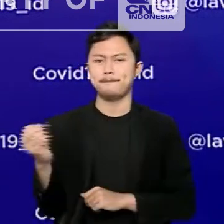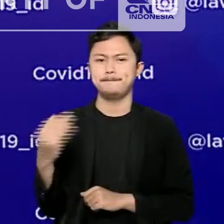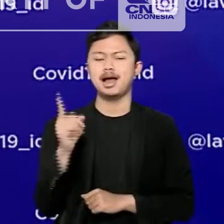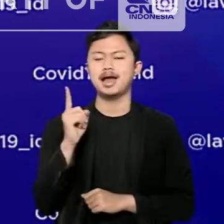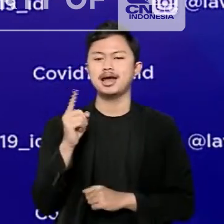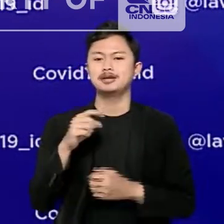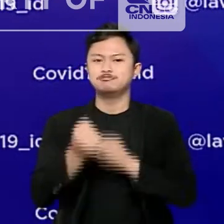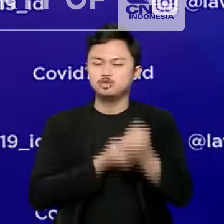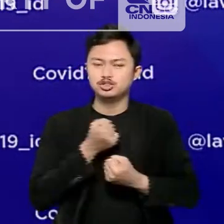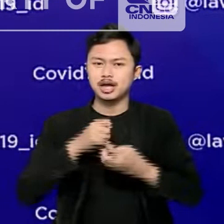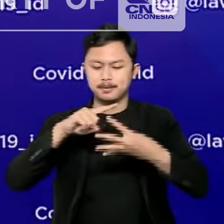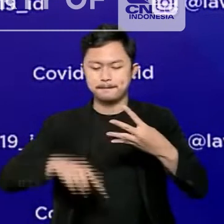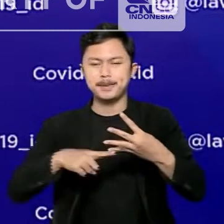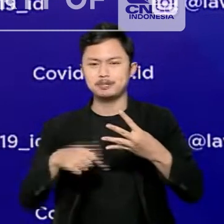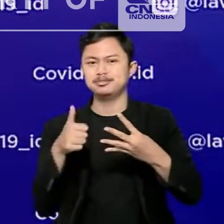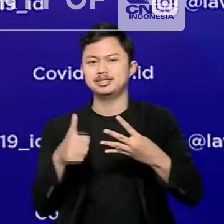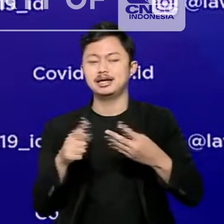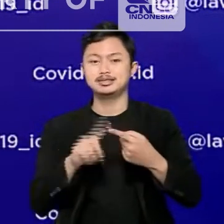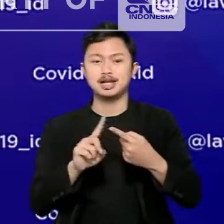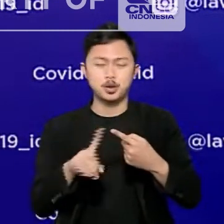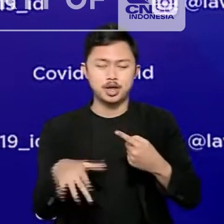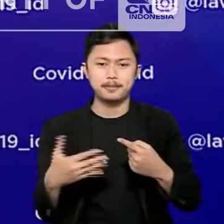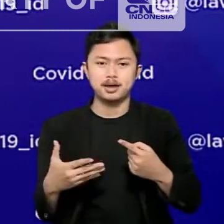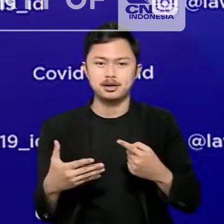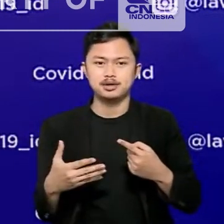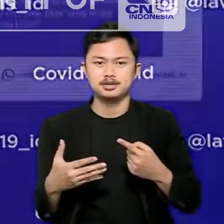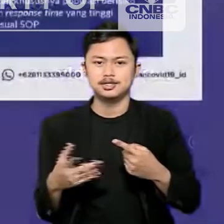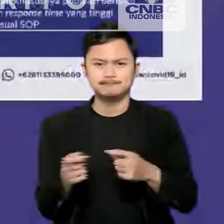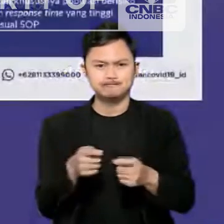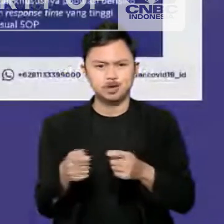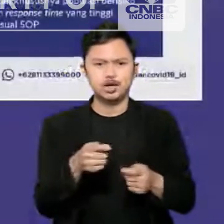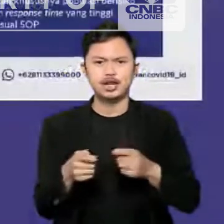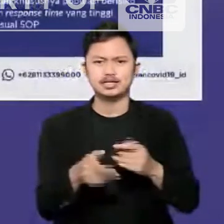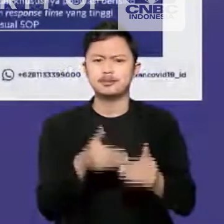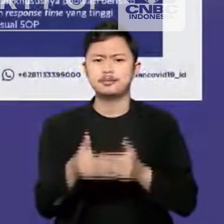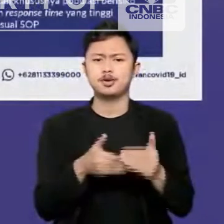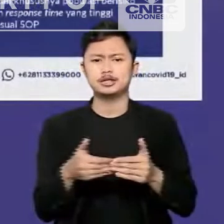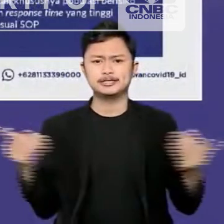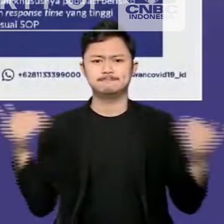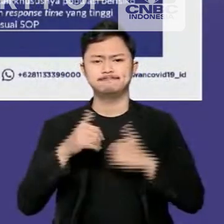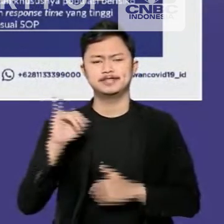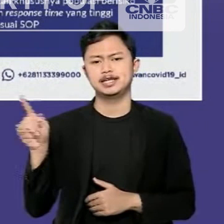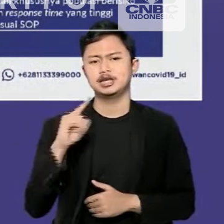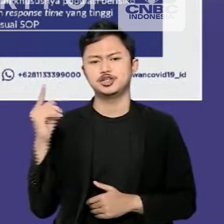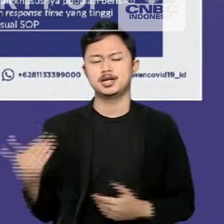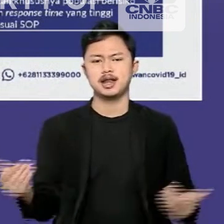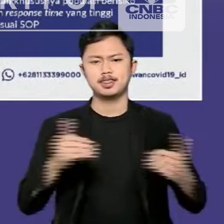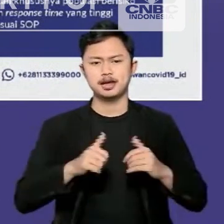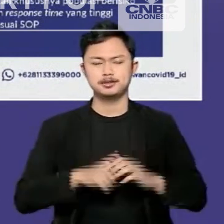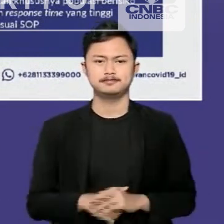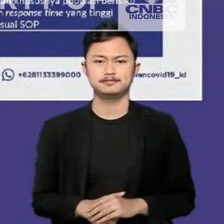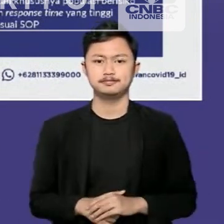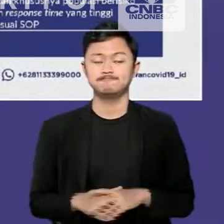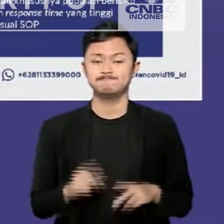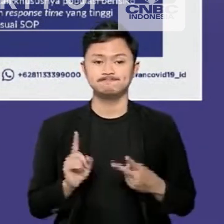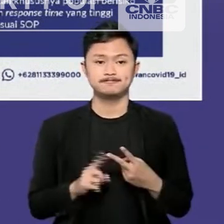empat upaya mitigasi yang dapat dilakukan yaitu yang pertama mengkoordinasikan alur kedatangan internasional. Yang kedua,